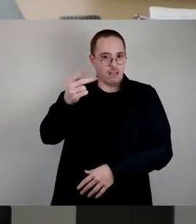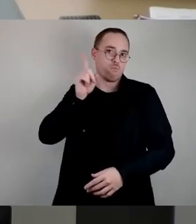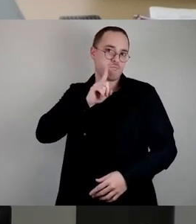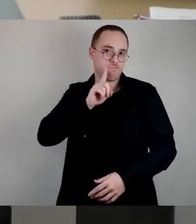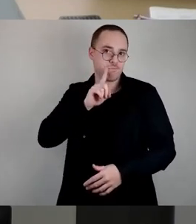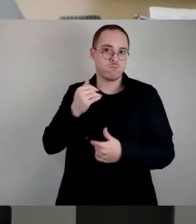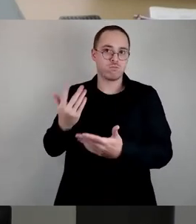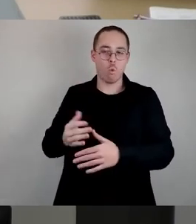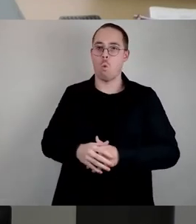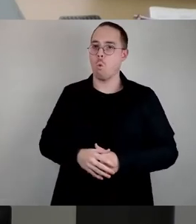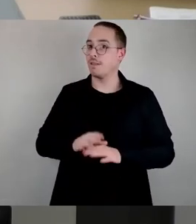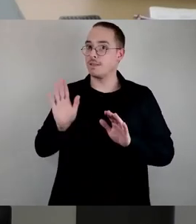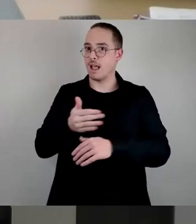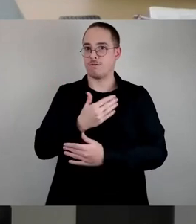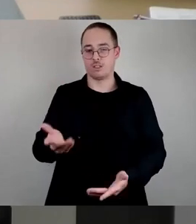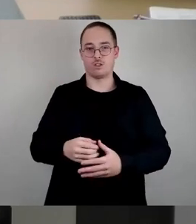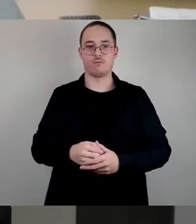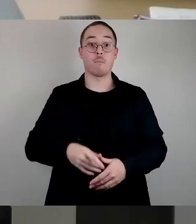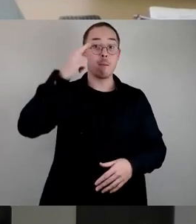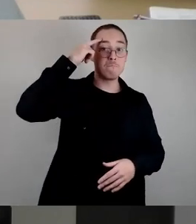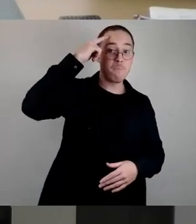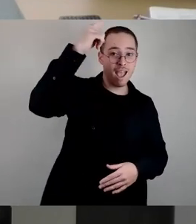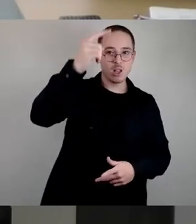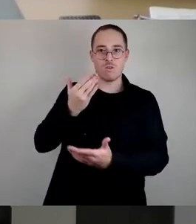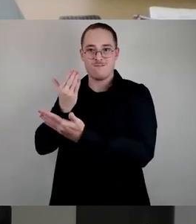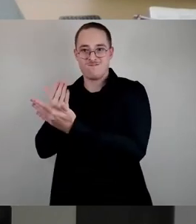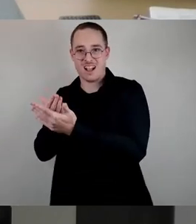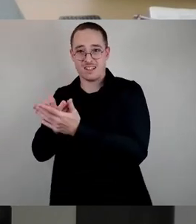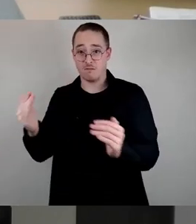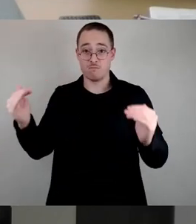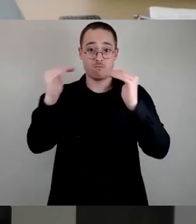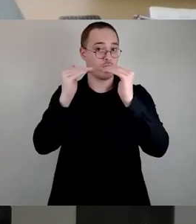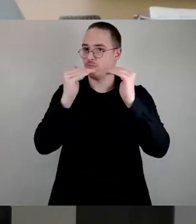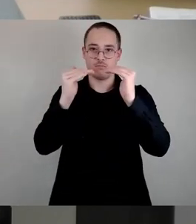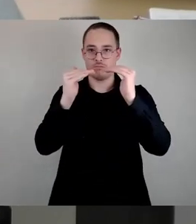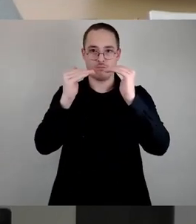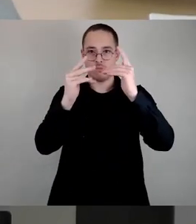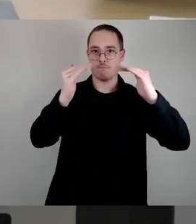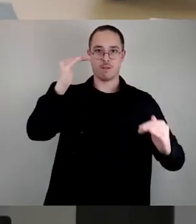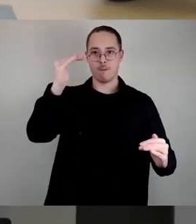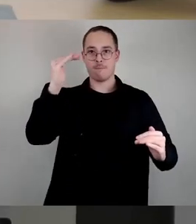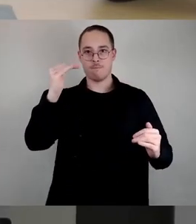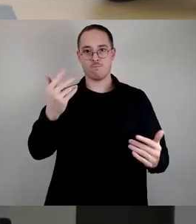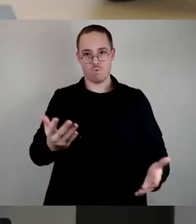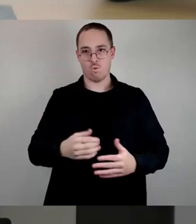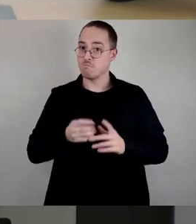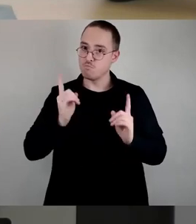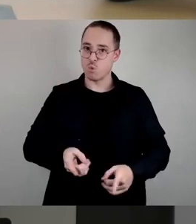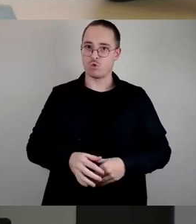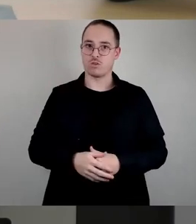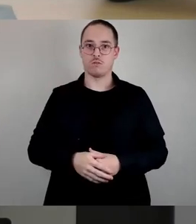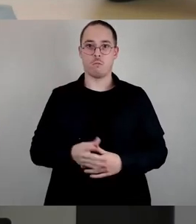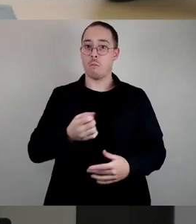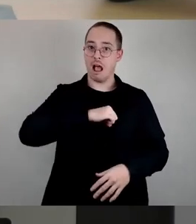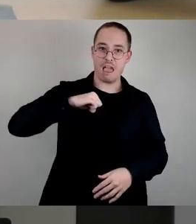gleichgestellt werden und die Verbreitung von Hass hat nichts mit Meinungsfreiheit zu tun. Das ist egal, ob diese Angriffe von links oder rechts